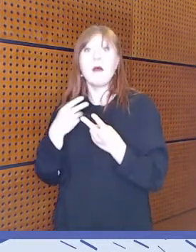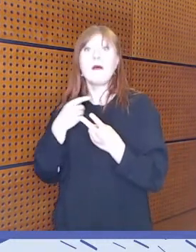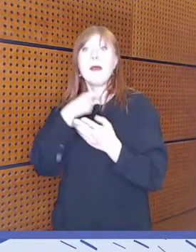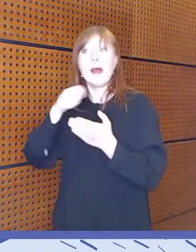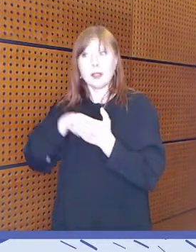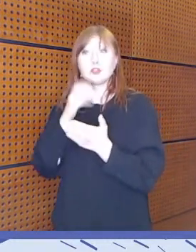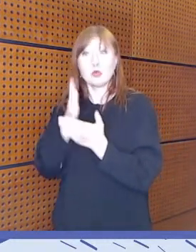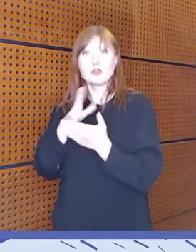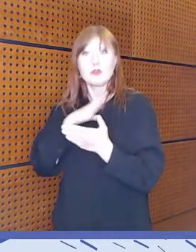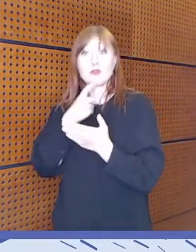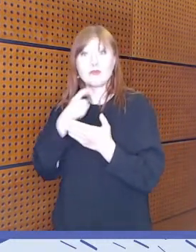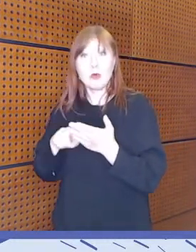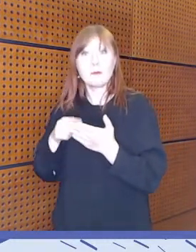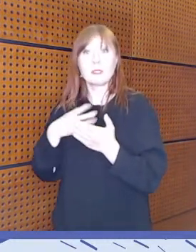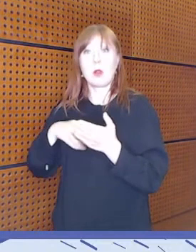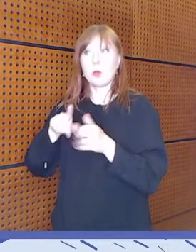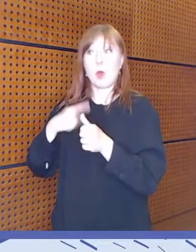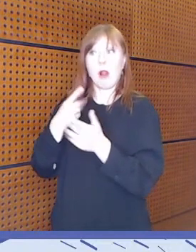niin se ei onnistu.